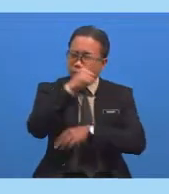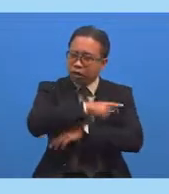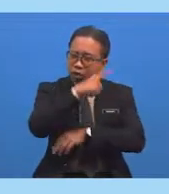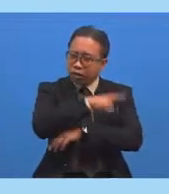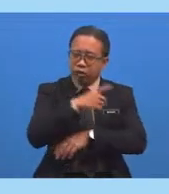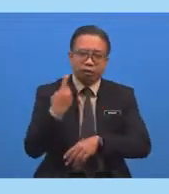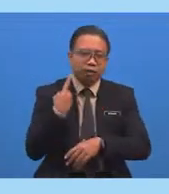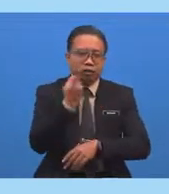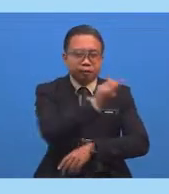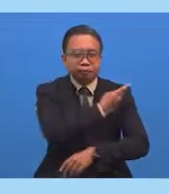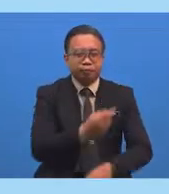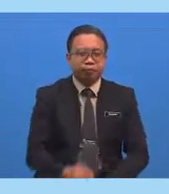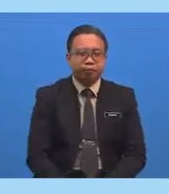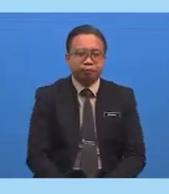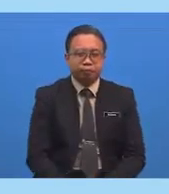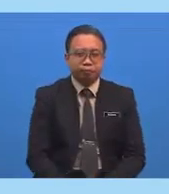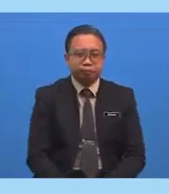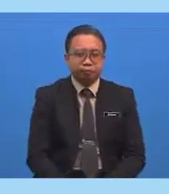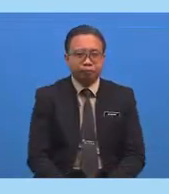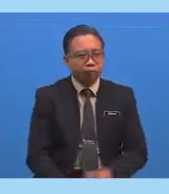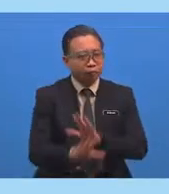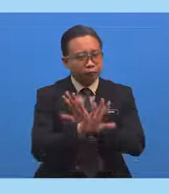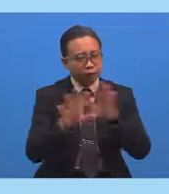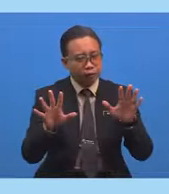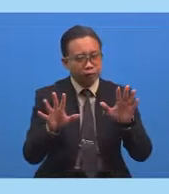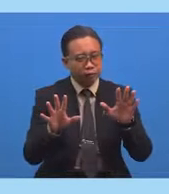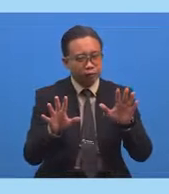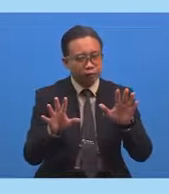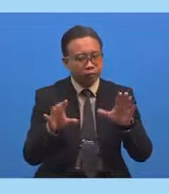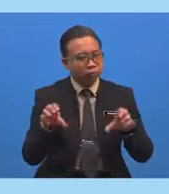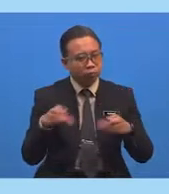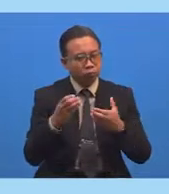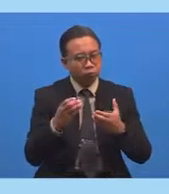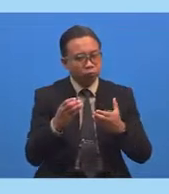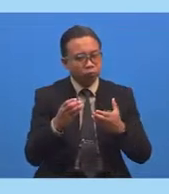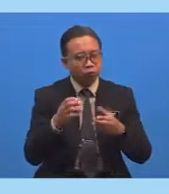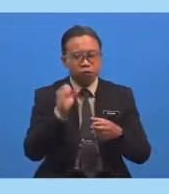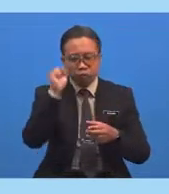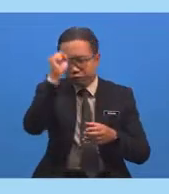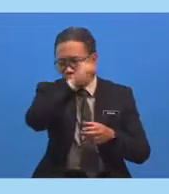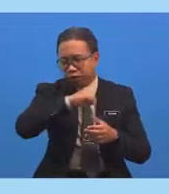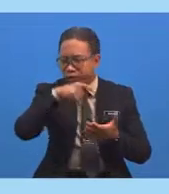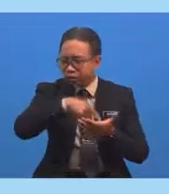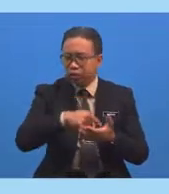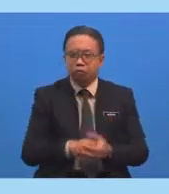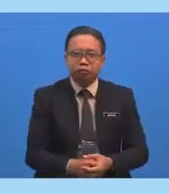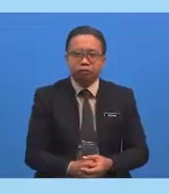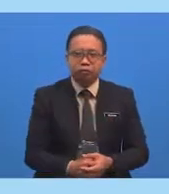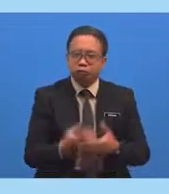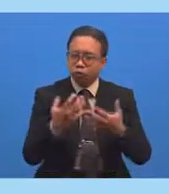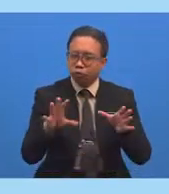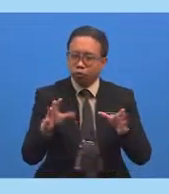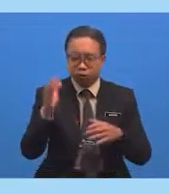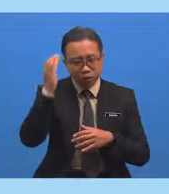Kita Jangan Sesekali Terjerumus Dengan sifat-sifat Ini Yang sudah